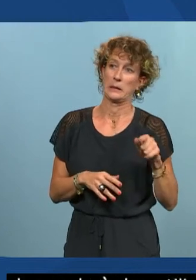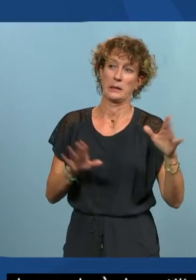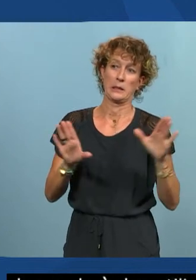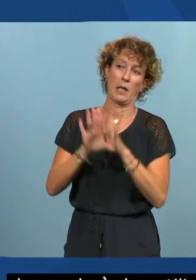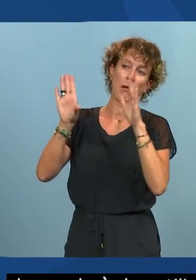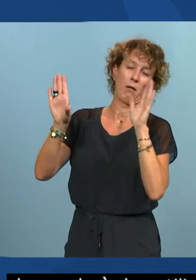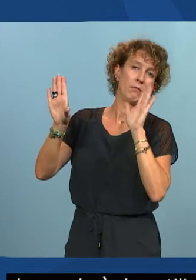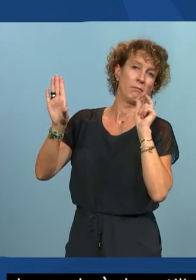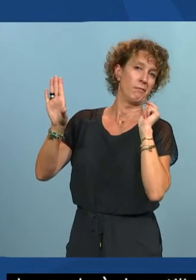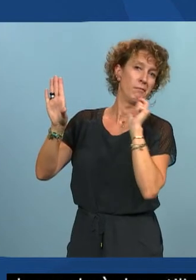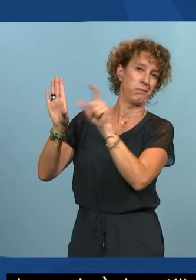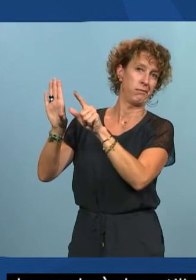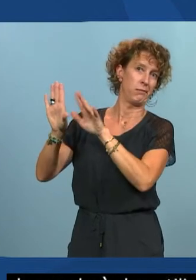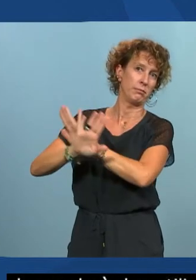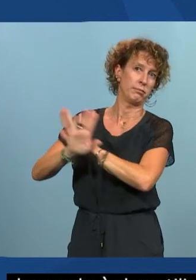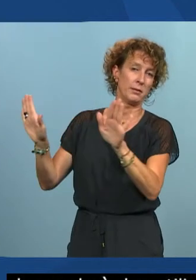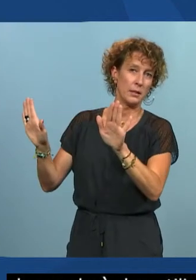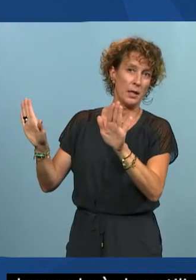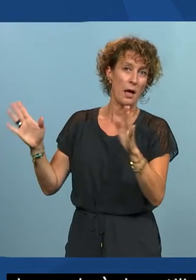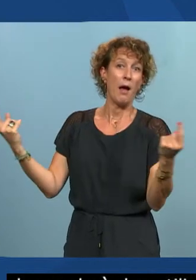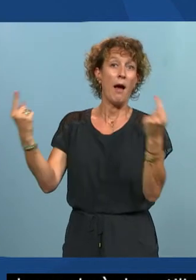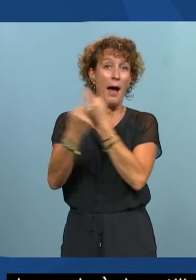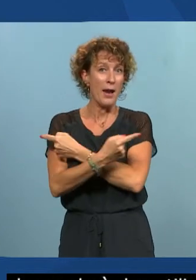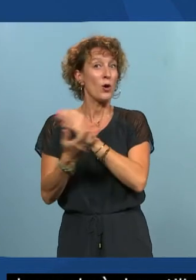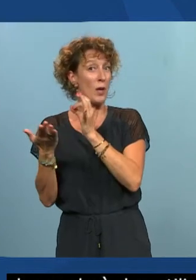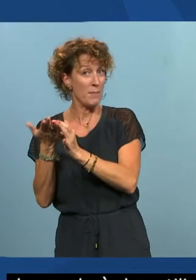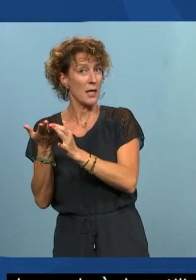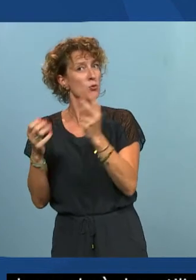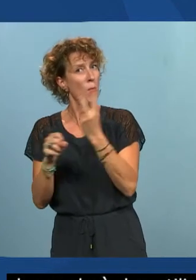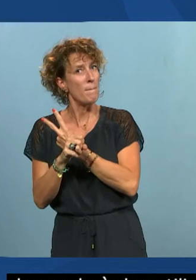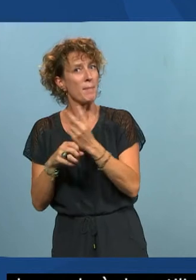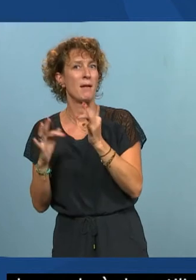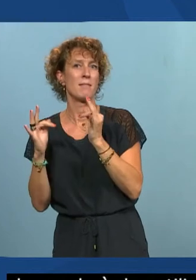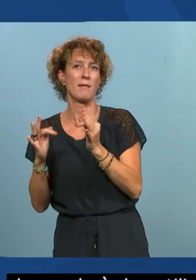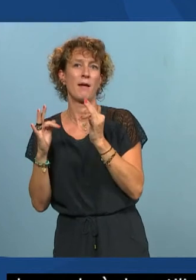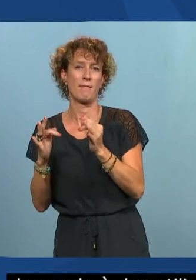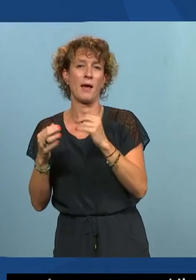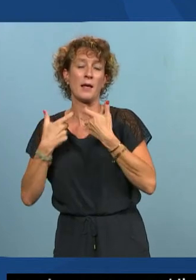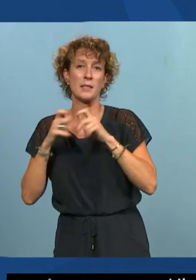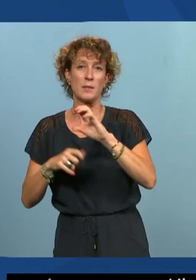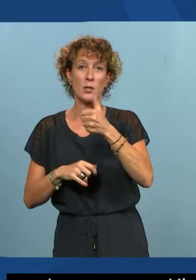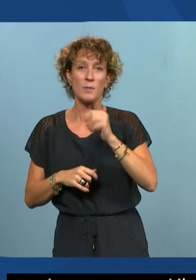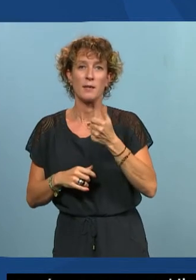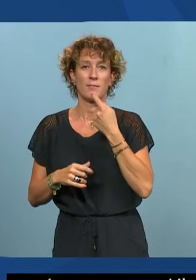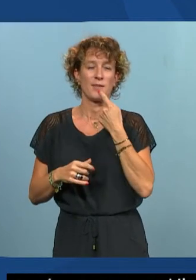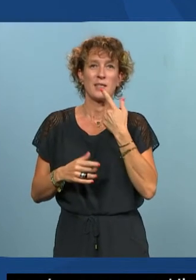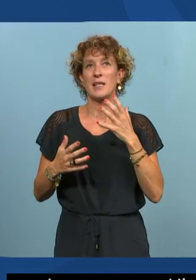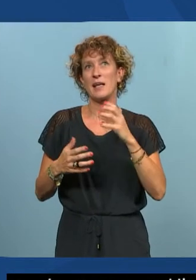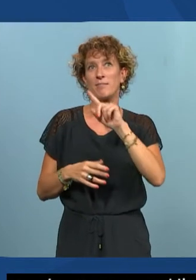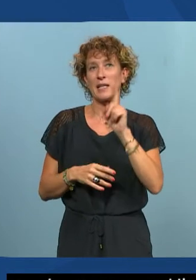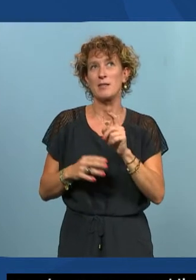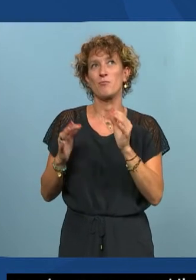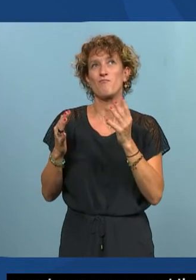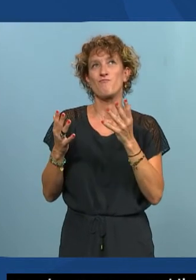assez négative du Uber et pourtant l'application est plutôt correcte en termes d'accessibilité numérique donc la question de'accessibilité ne s'arrête